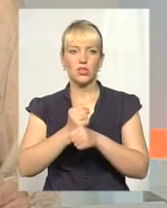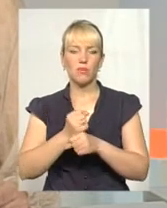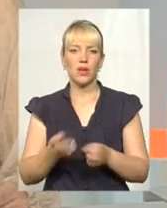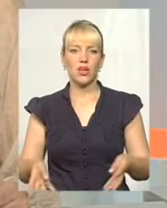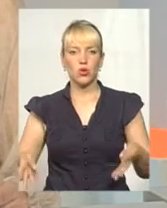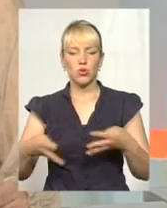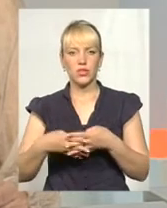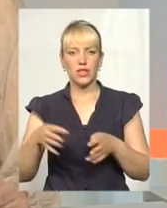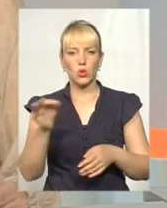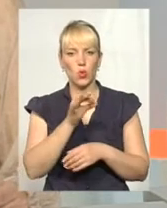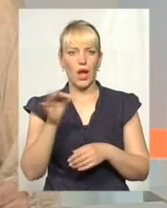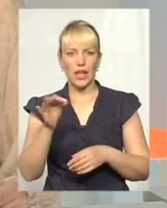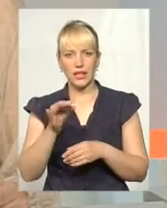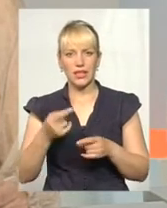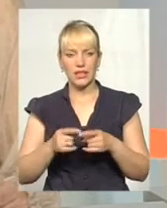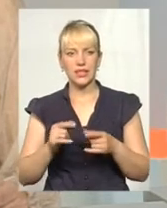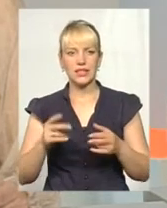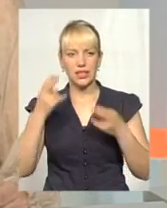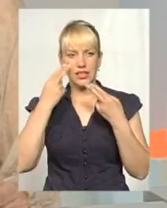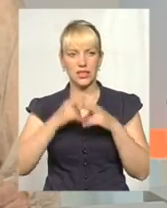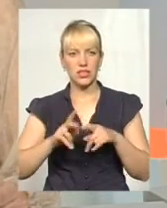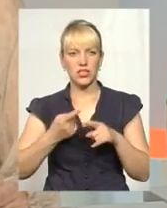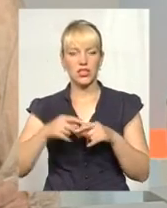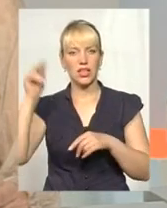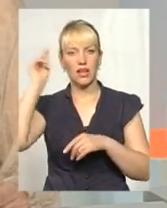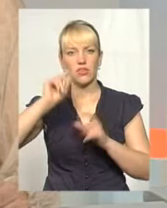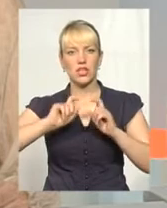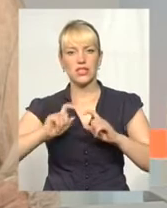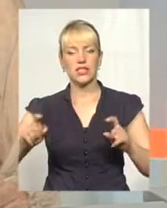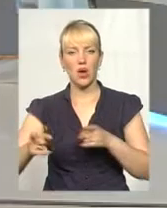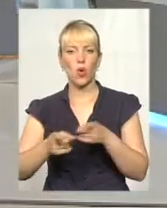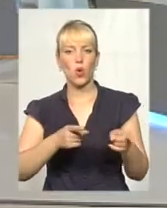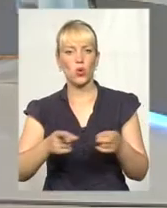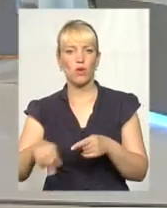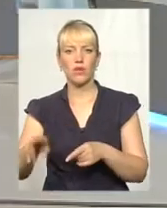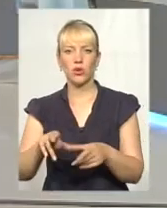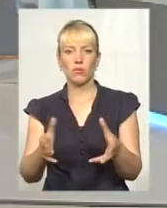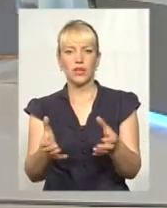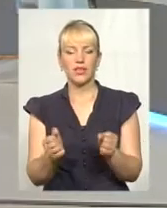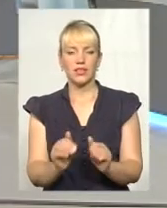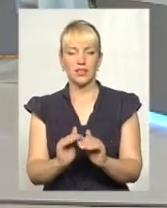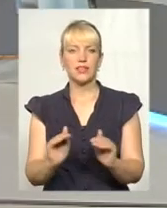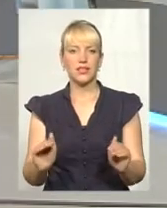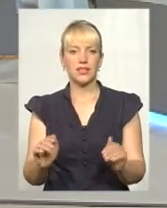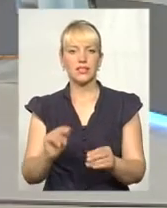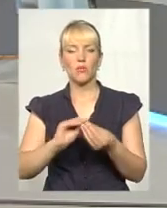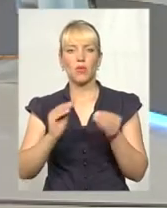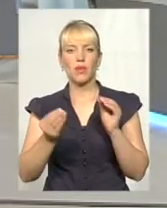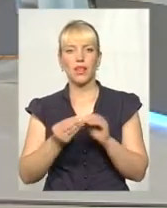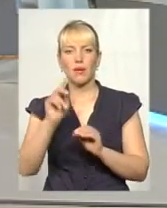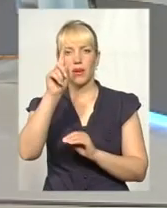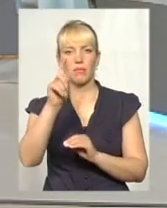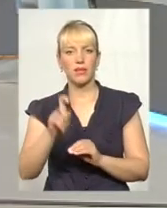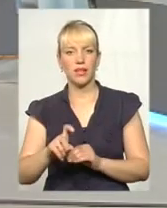поверхах цього навчального закладу. Тобто технічно цей навчальний заклад готовий до прийняття діток з проблемами порно-рухового апарату.